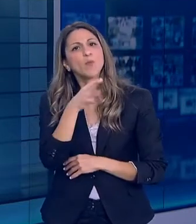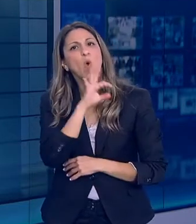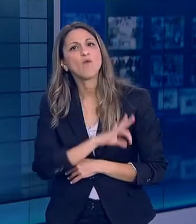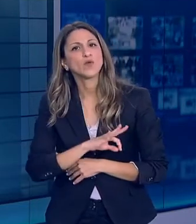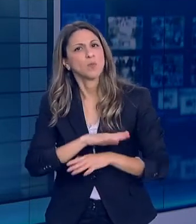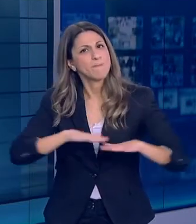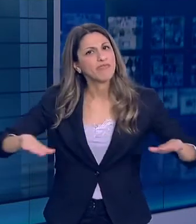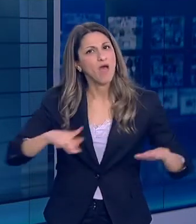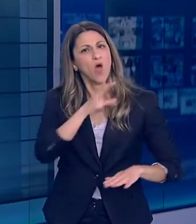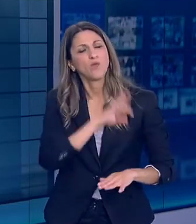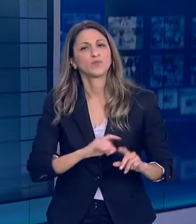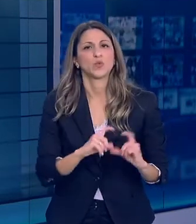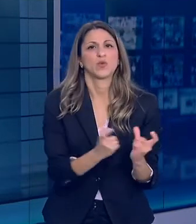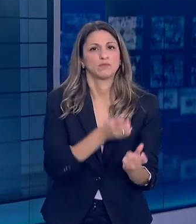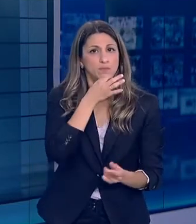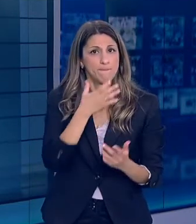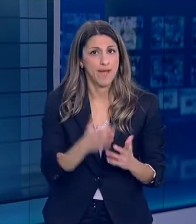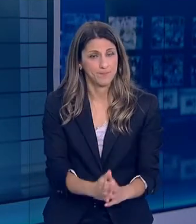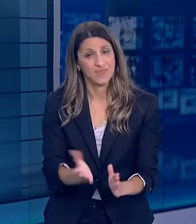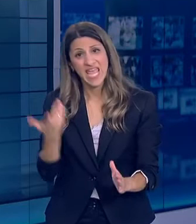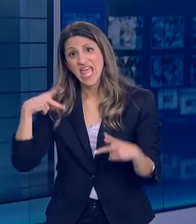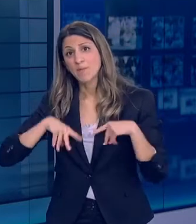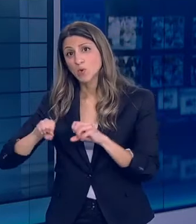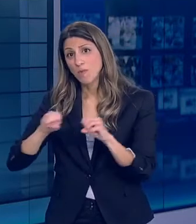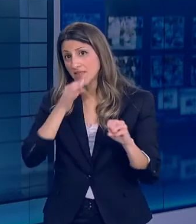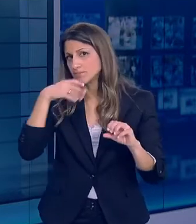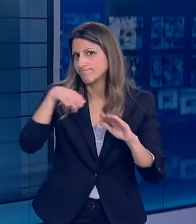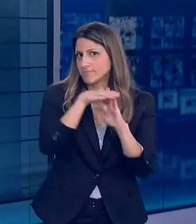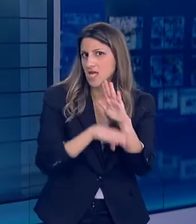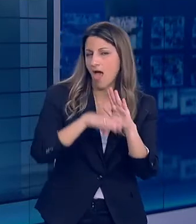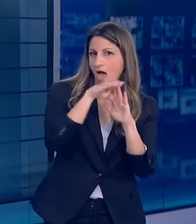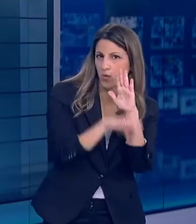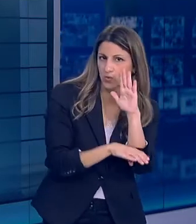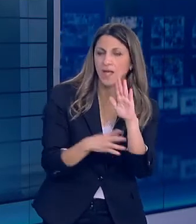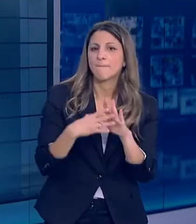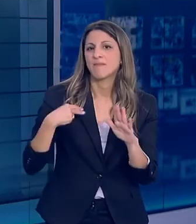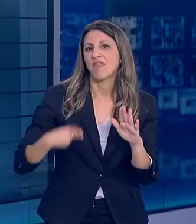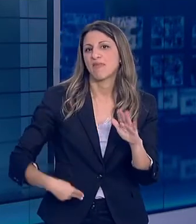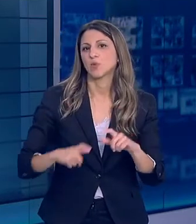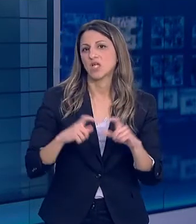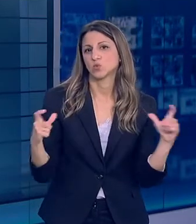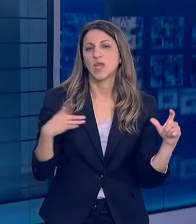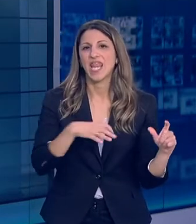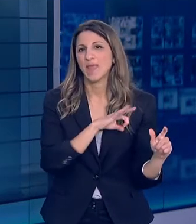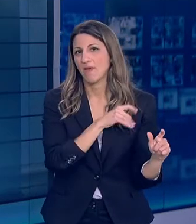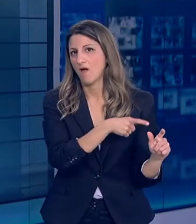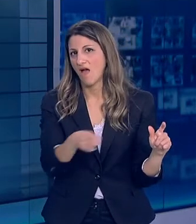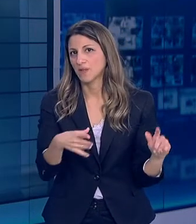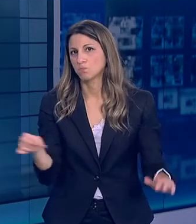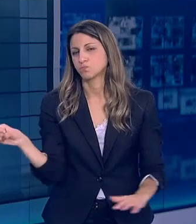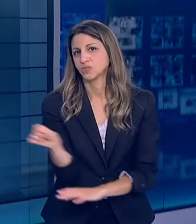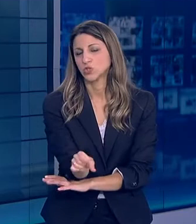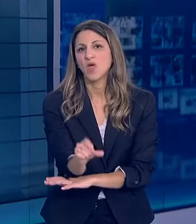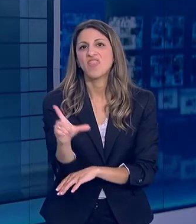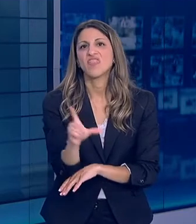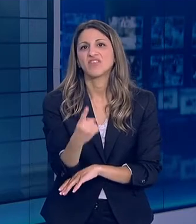οικογένειές τους Επίσης έχουν ανακοινωθεί από την Υπουργό Παιδείας Κανόνες Πιο συγκεκριμένα τα δημοτικά και τα νηπιαγωγία Θα επαναλειτουργήσουν